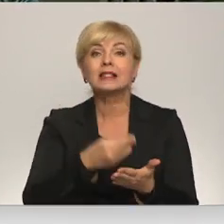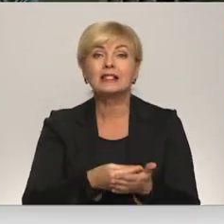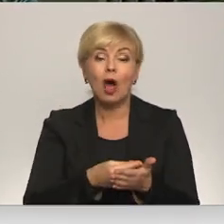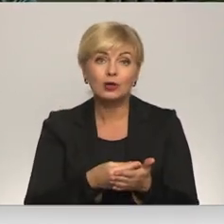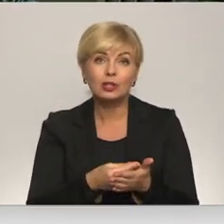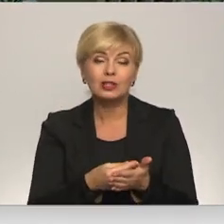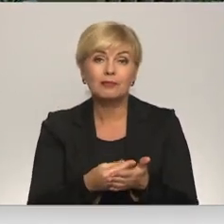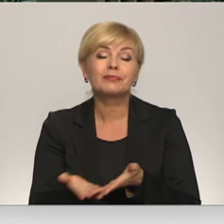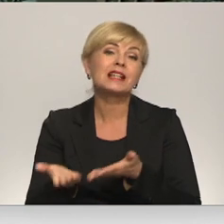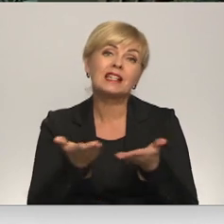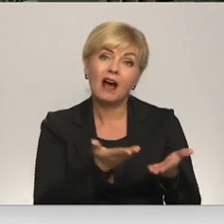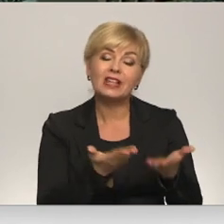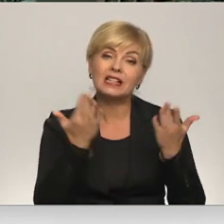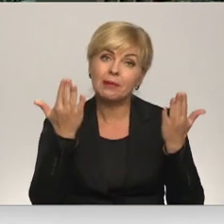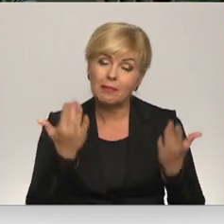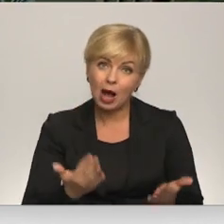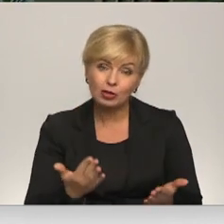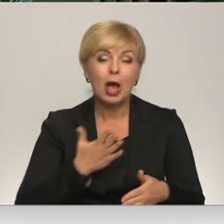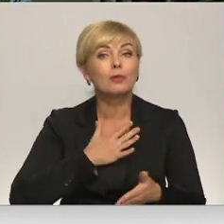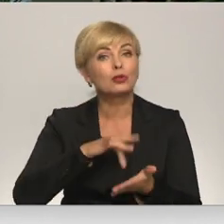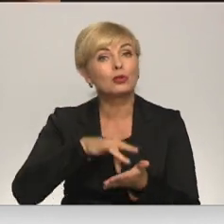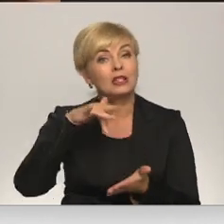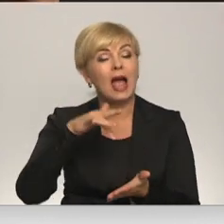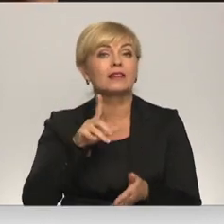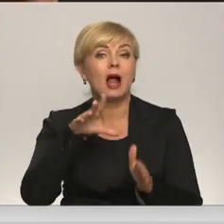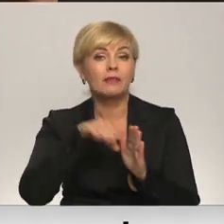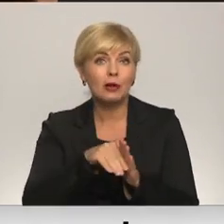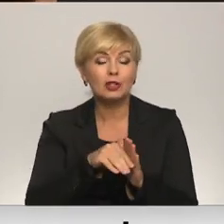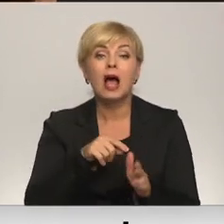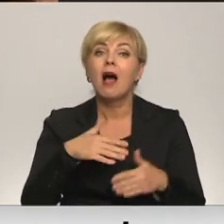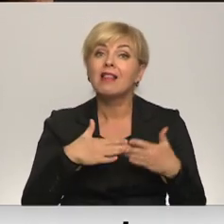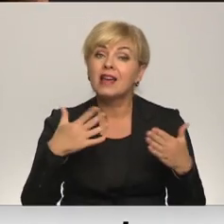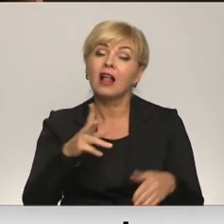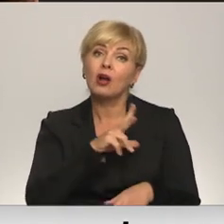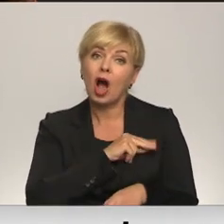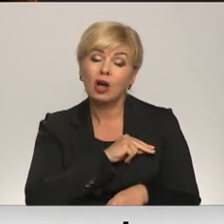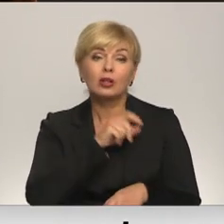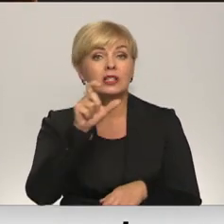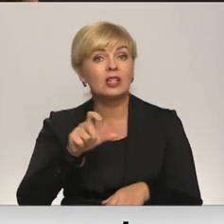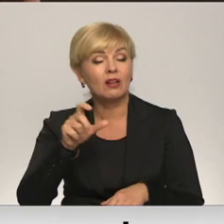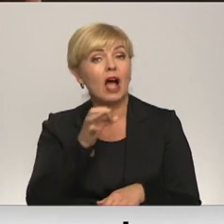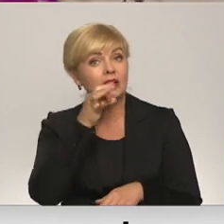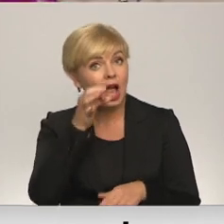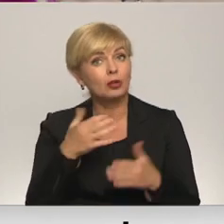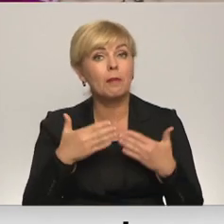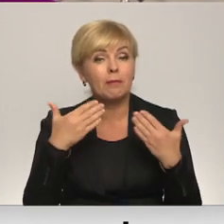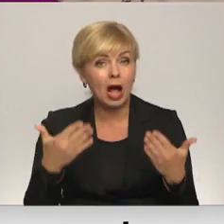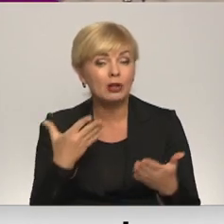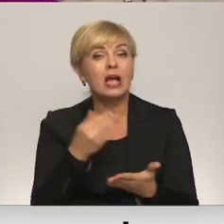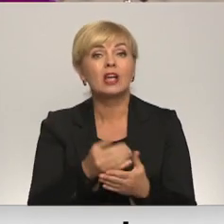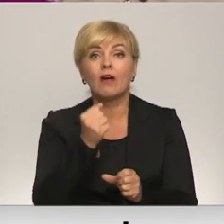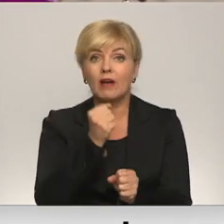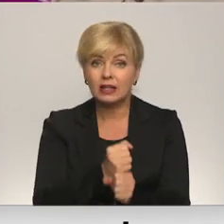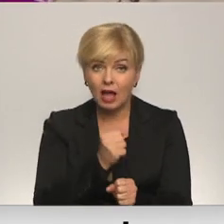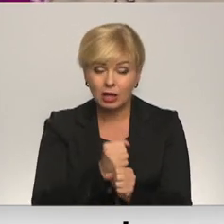pasākums, protams, tas būs mūsu centra ietvaros. Pielākais gandrījums ir cilvēku paldies, tā par savu darbu saka centrā